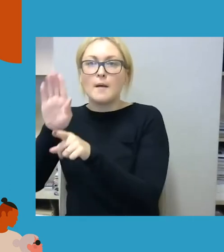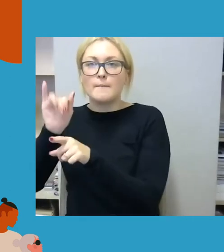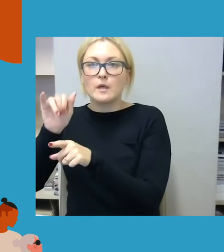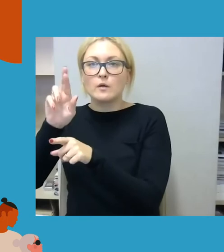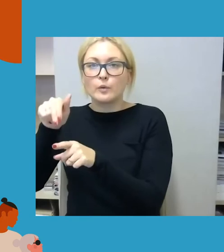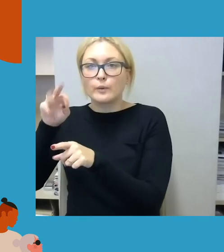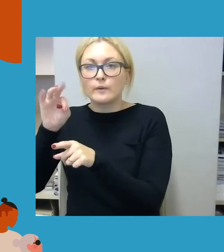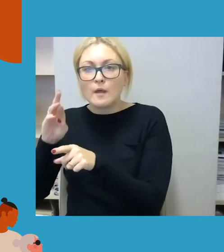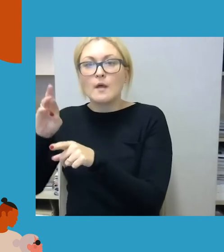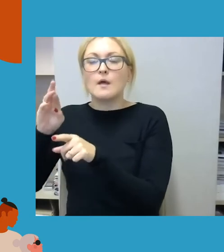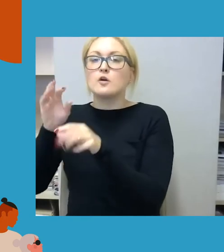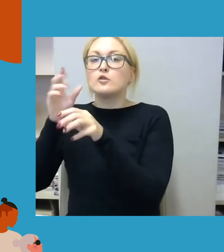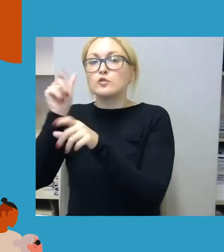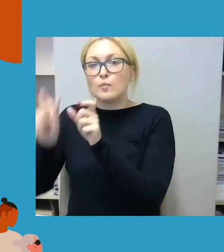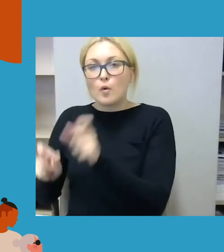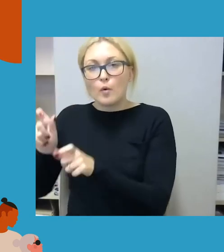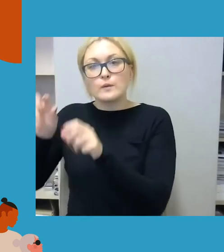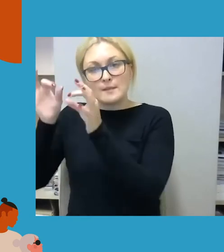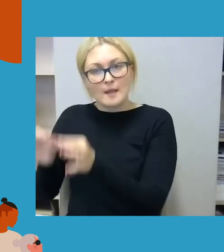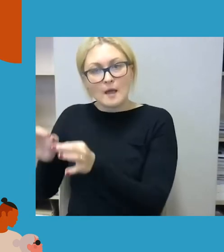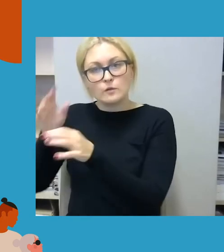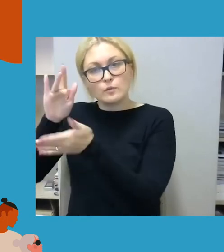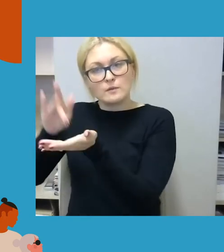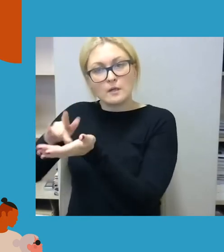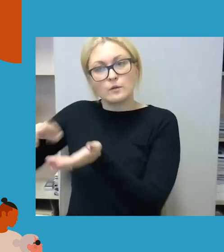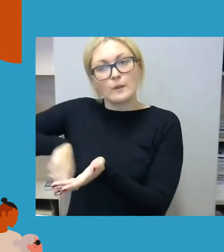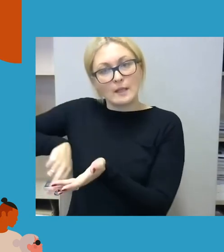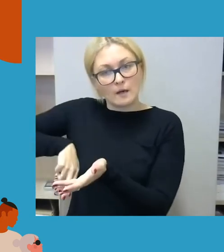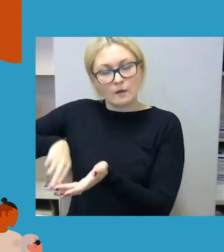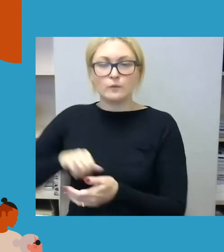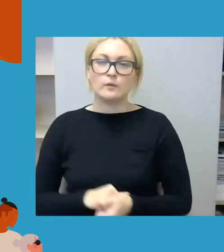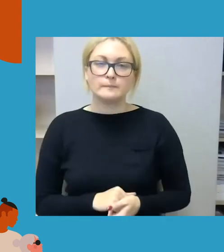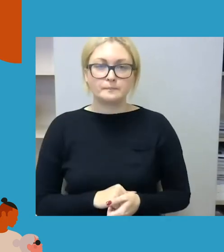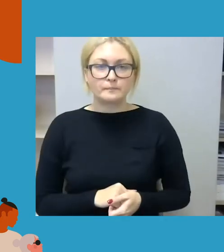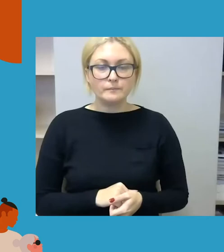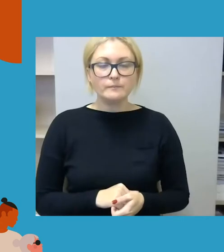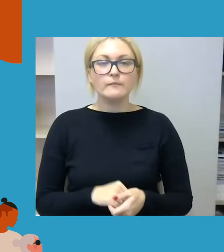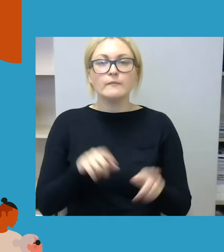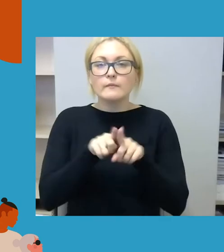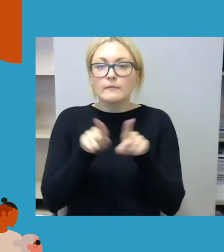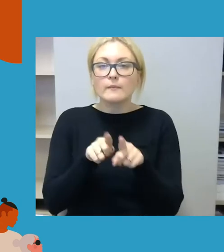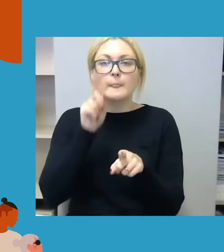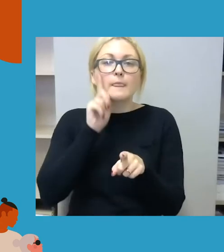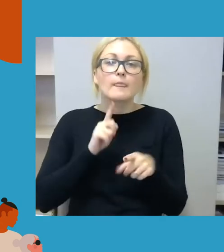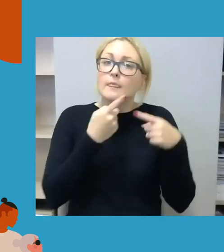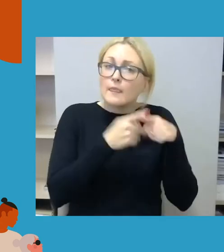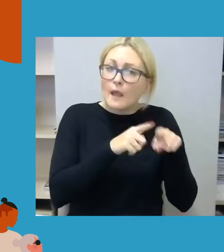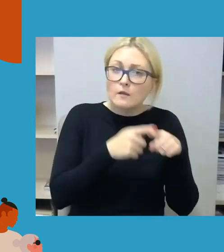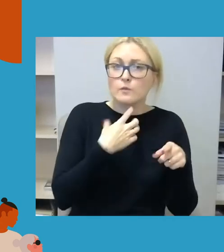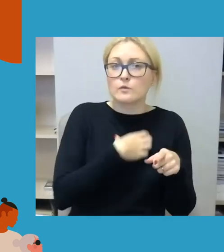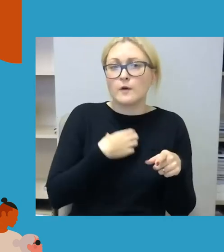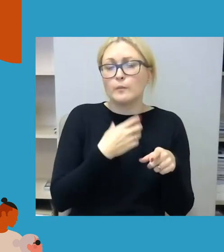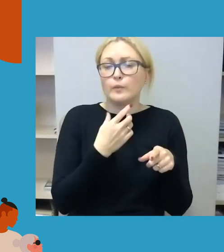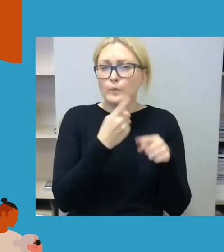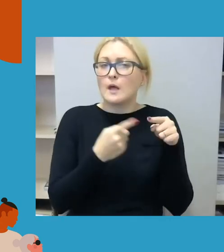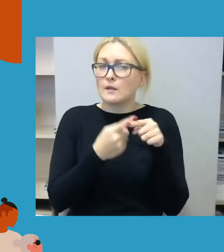direktorė. Prieš pradedant diskusiją dar norėčiau šiek tiek pateikti tokių galbūt techninių, bet labai svarbių detalių.